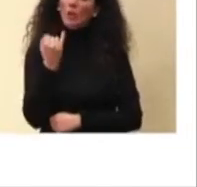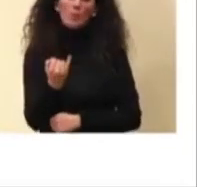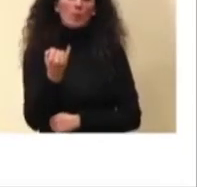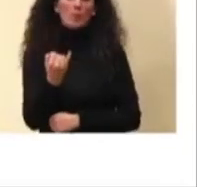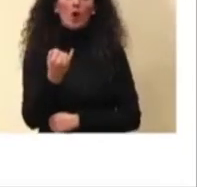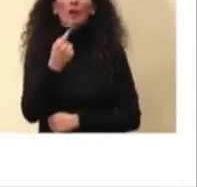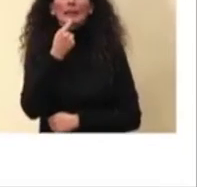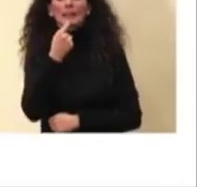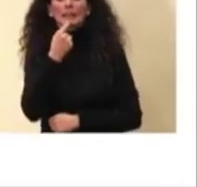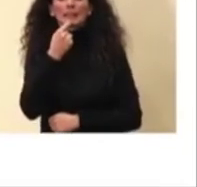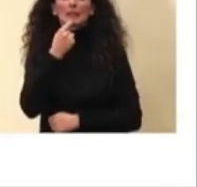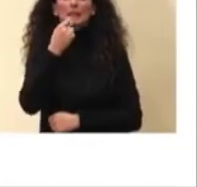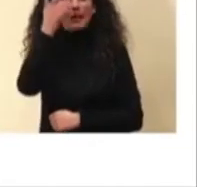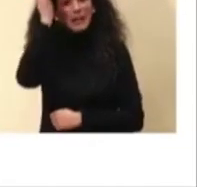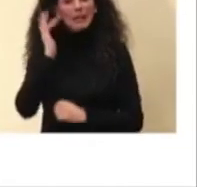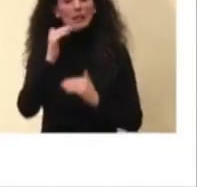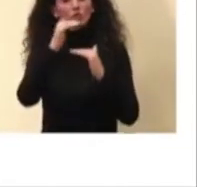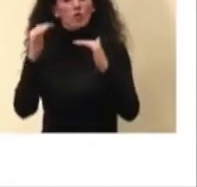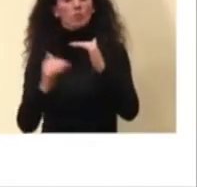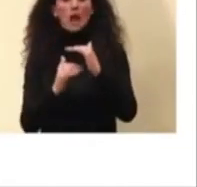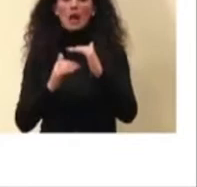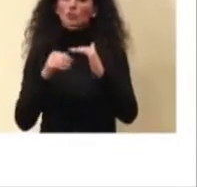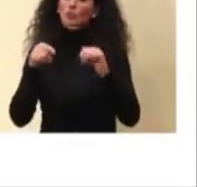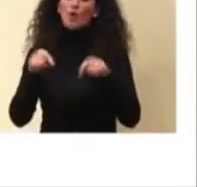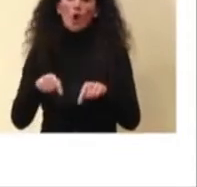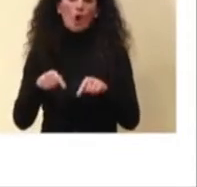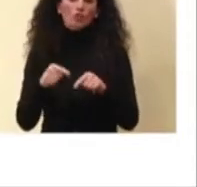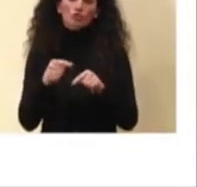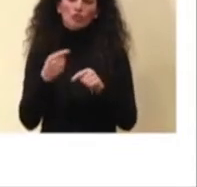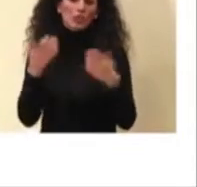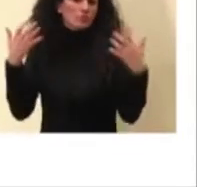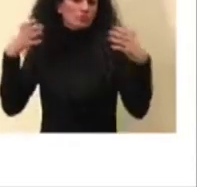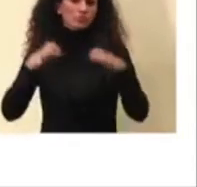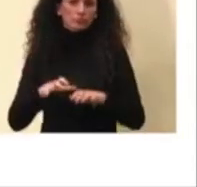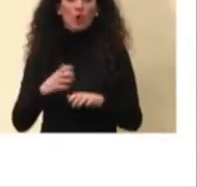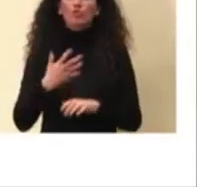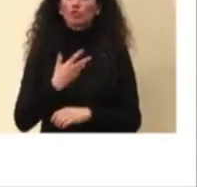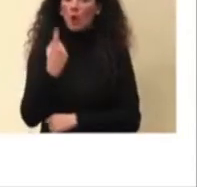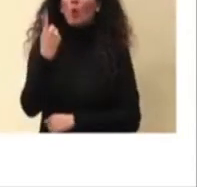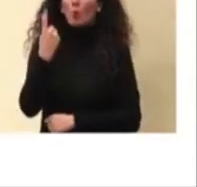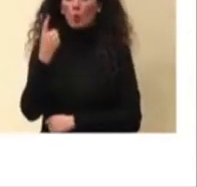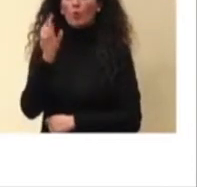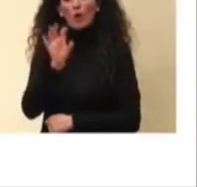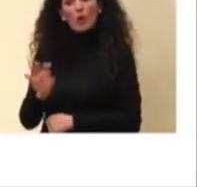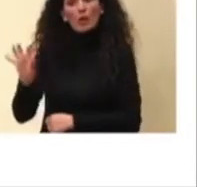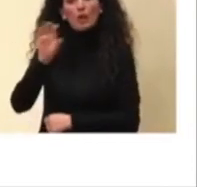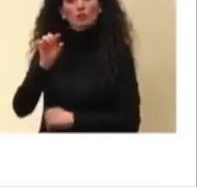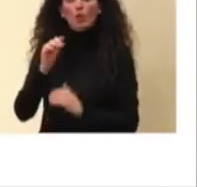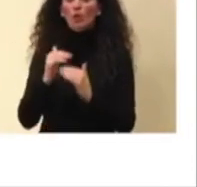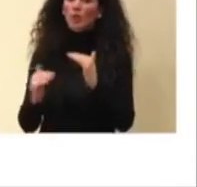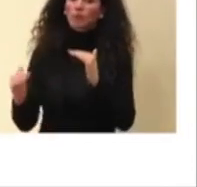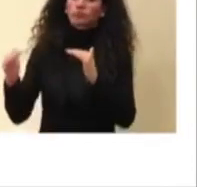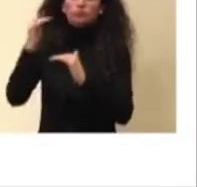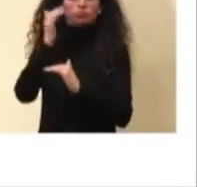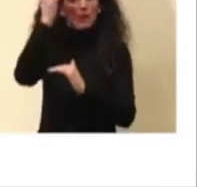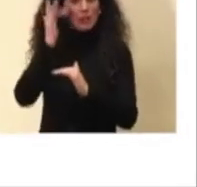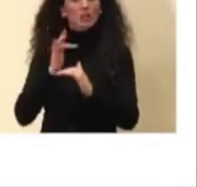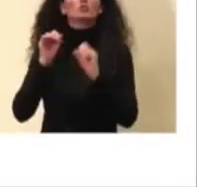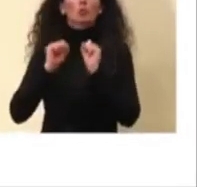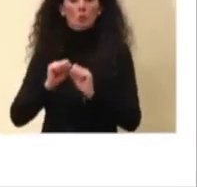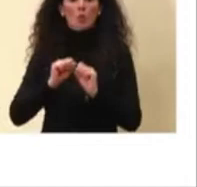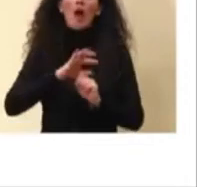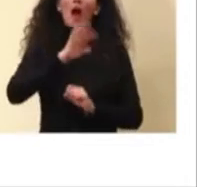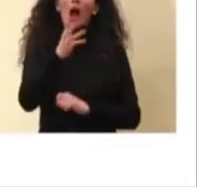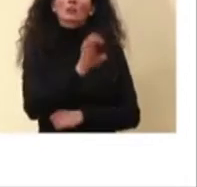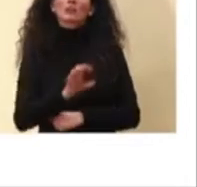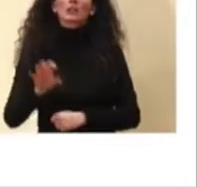rischio basso e invece c'è una regione a rischio alto e le altre regioni sono moderate ma molte di queste